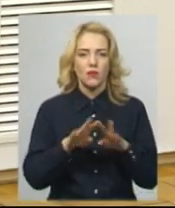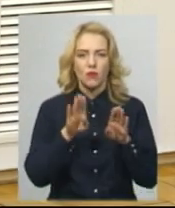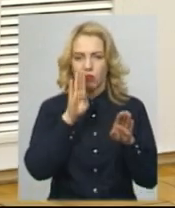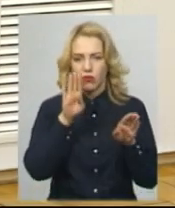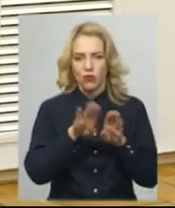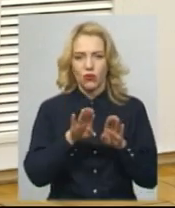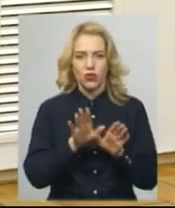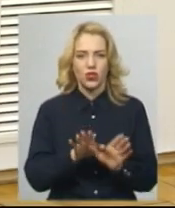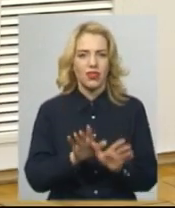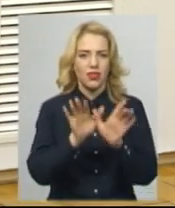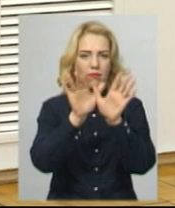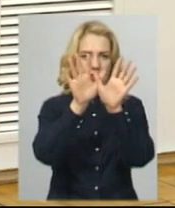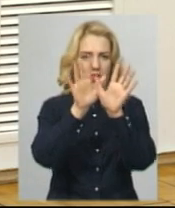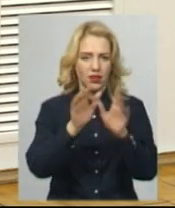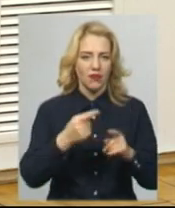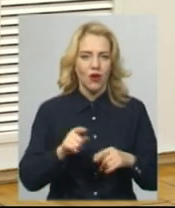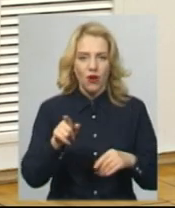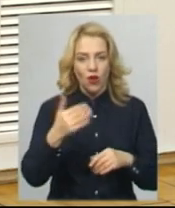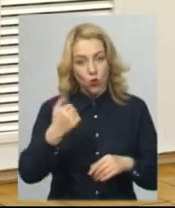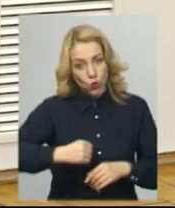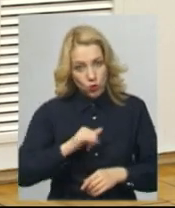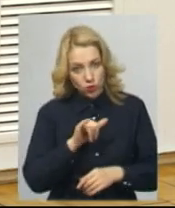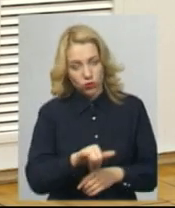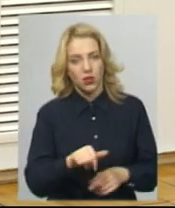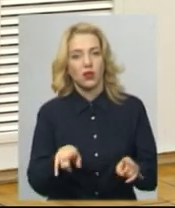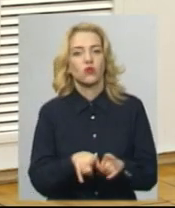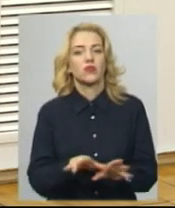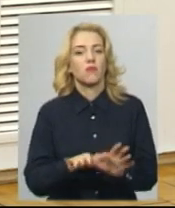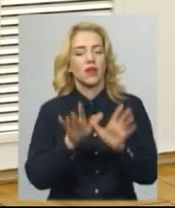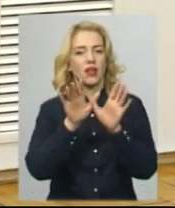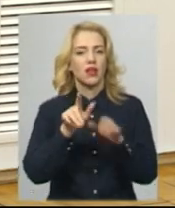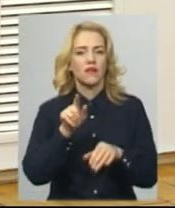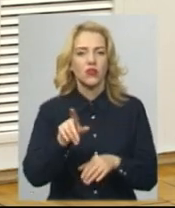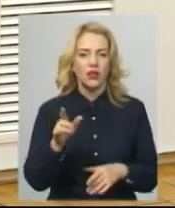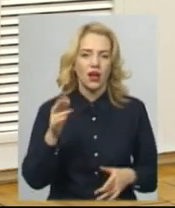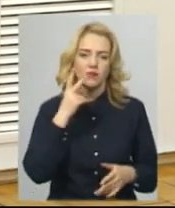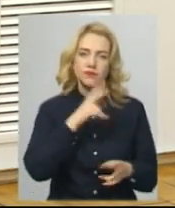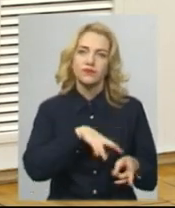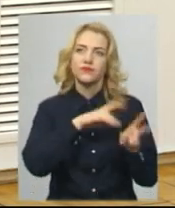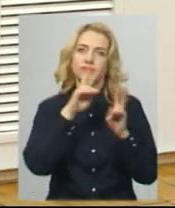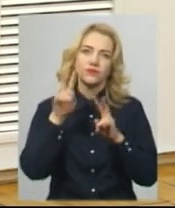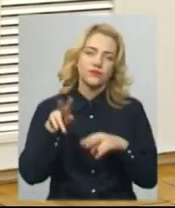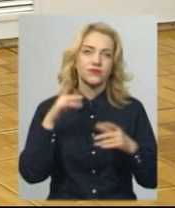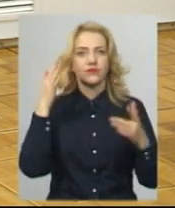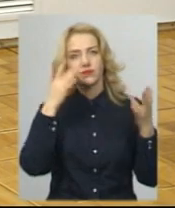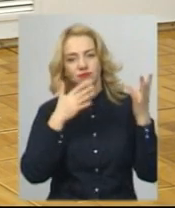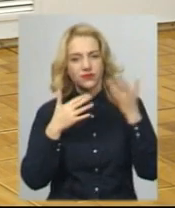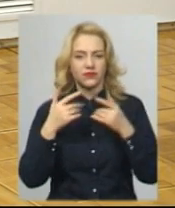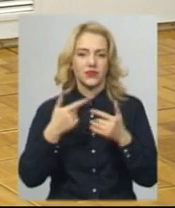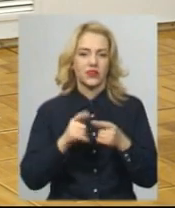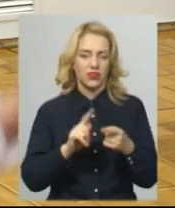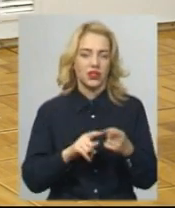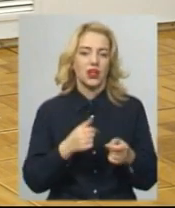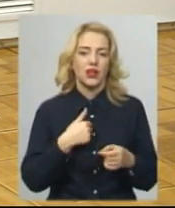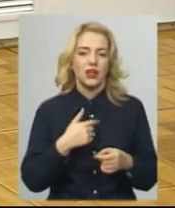Її найкращі друзі – це метелики. Вона цілими днями любить з ними там все грати. Це моя